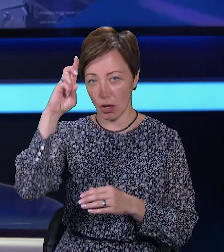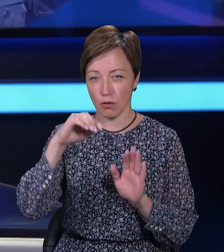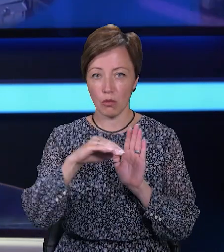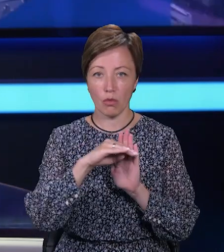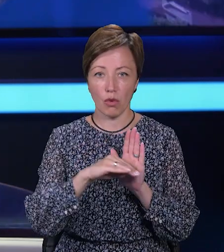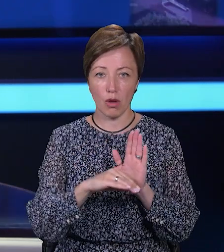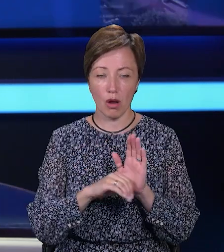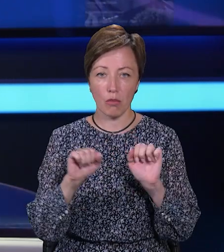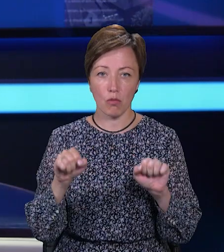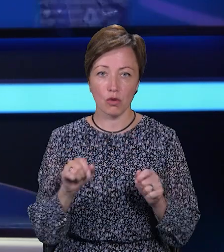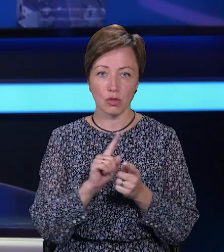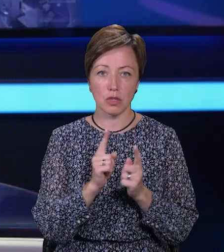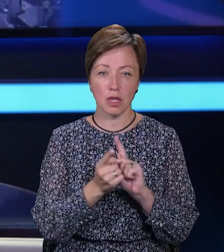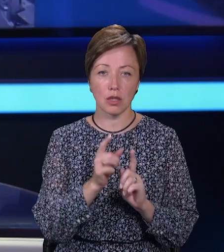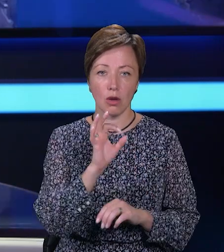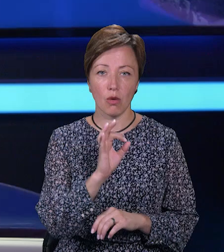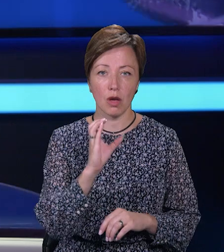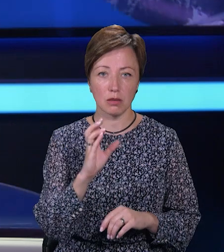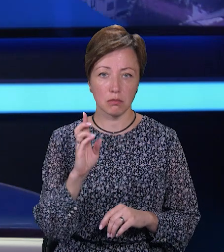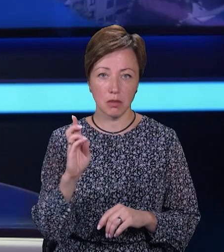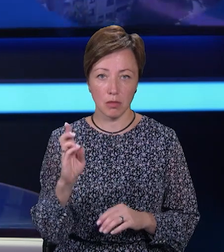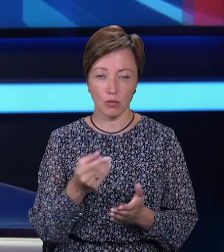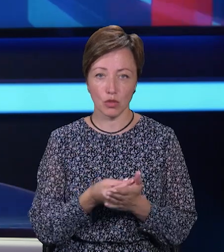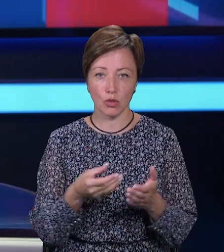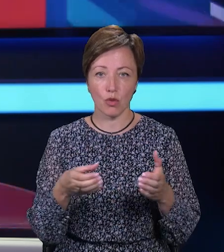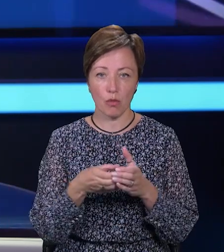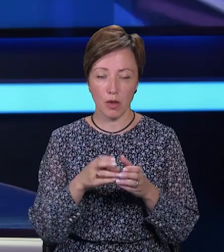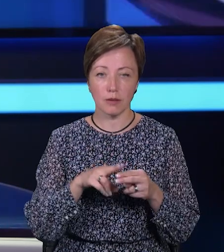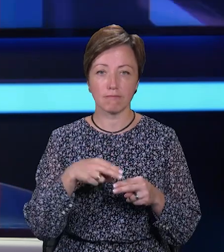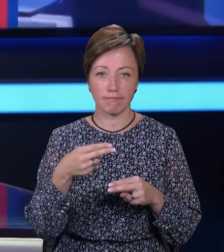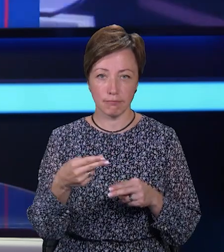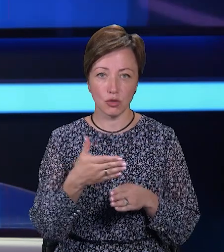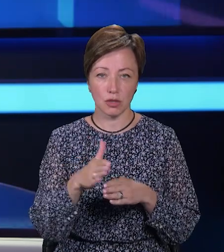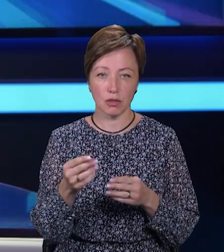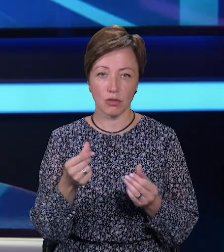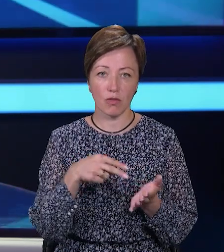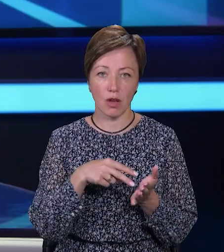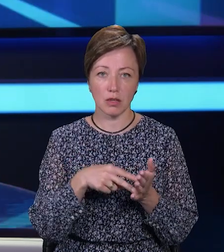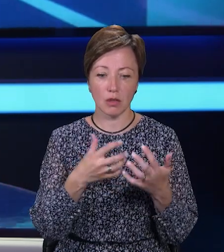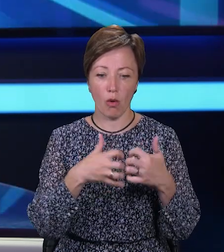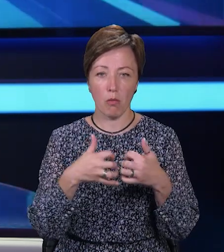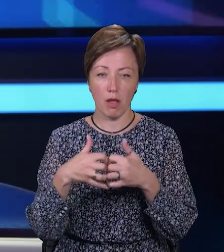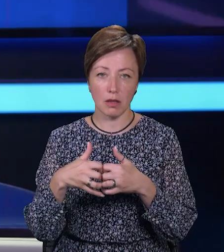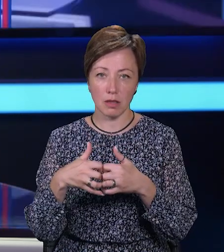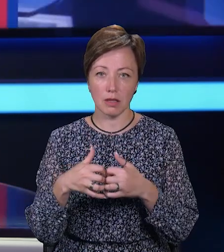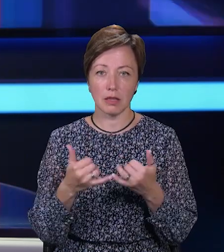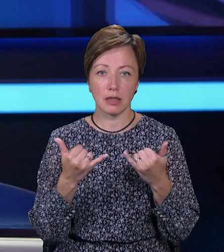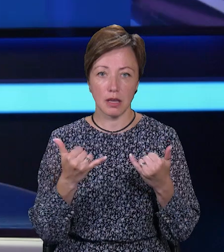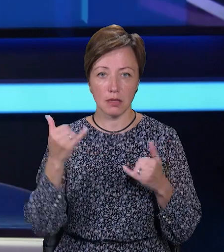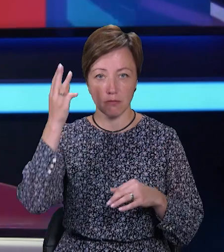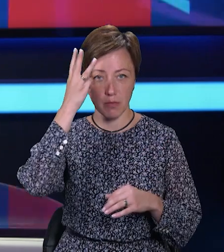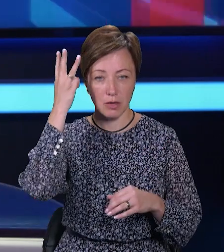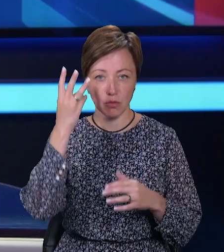програми можуть стати ОСББ. З бюджету громади їм відшкодують частину вартості обладнання. Наразі в